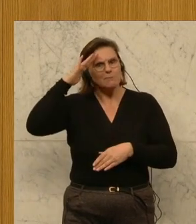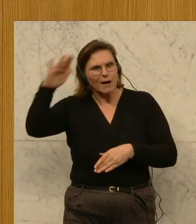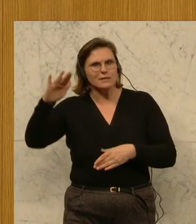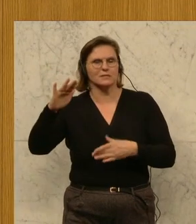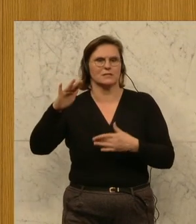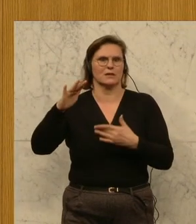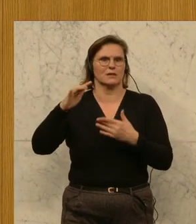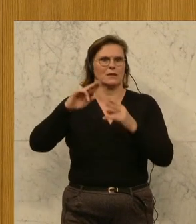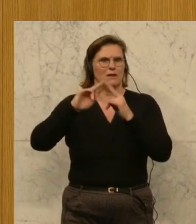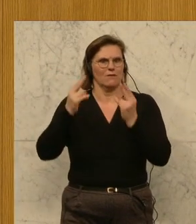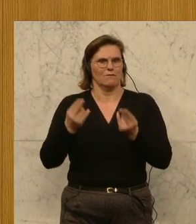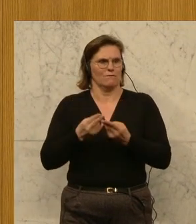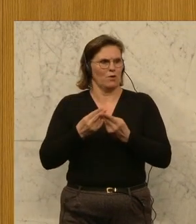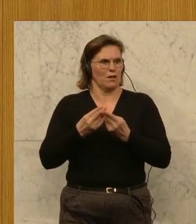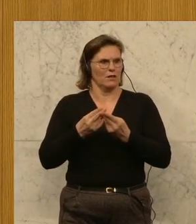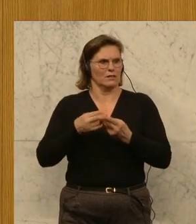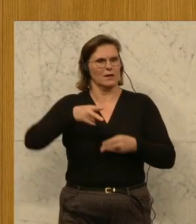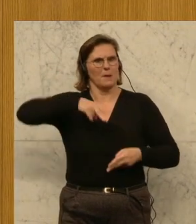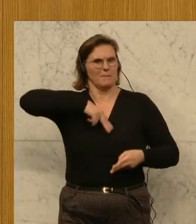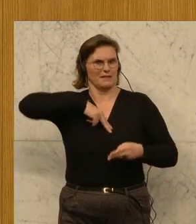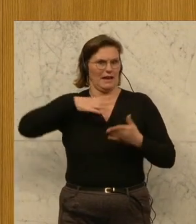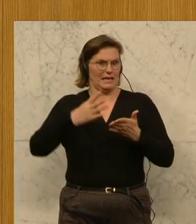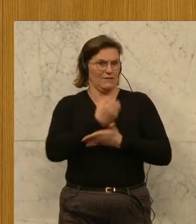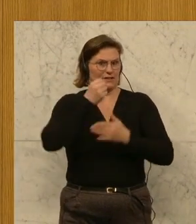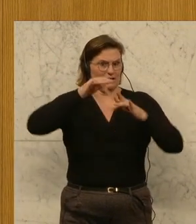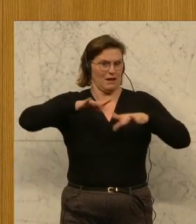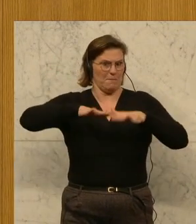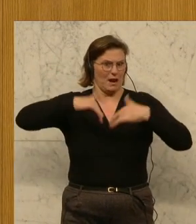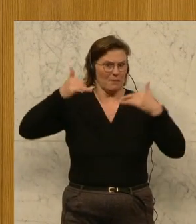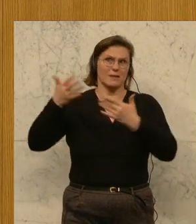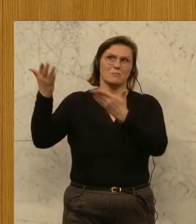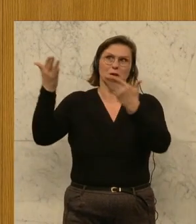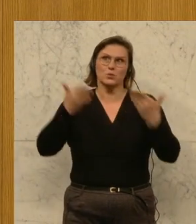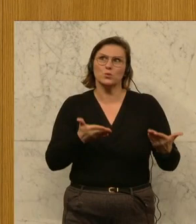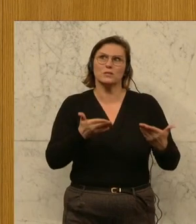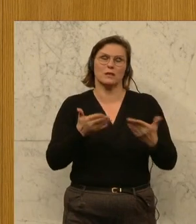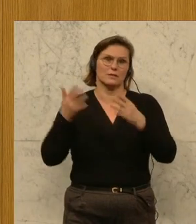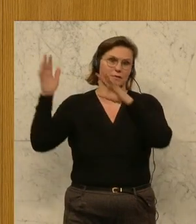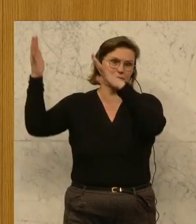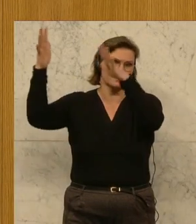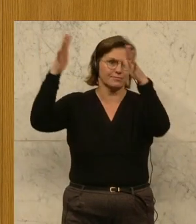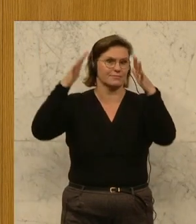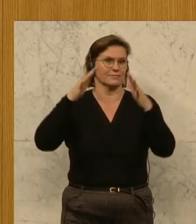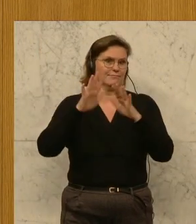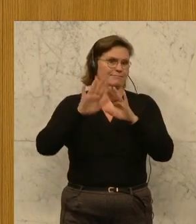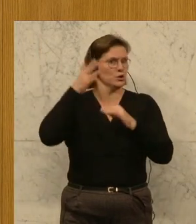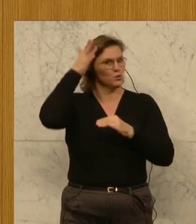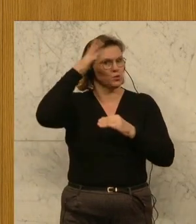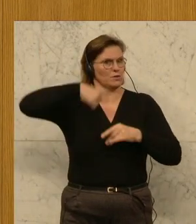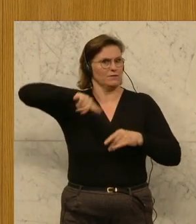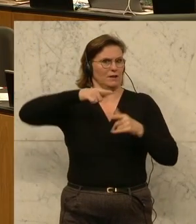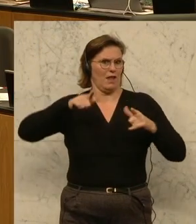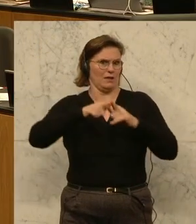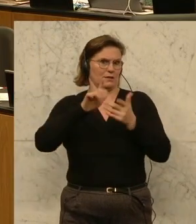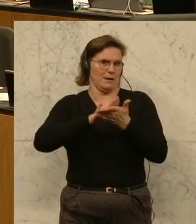2022, die Medaillengewinner, hier bei uns im Parlament begrüßen. Sie sind die Zukunft unseres Landes. Machen Sie